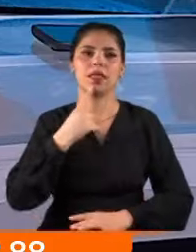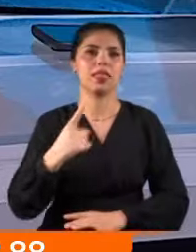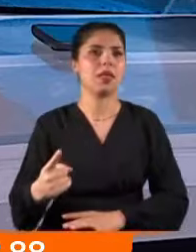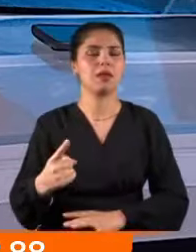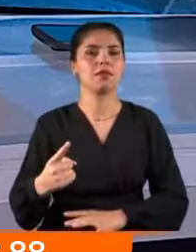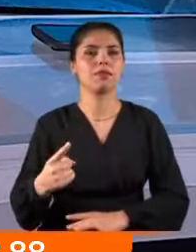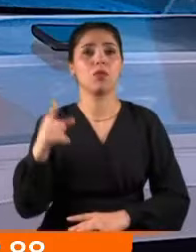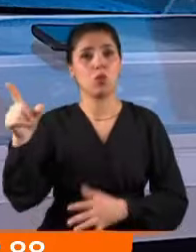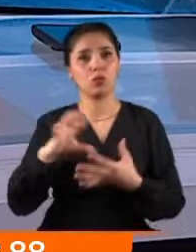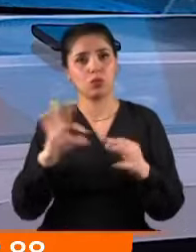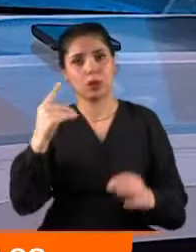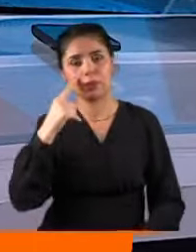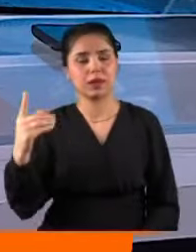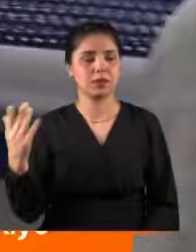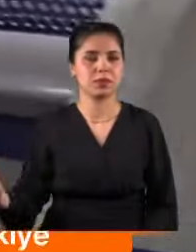İşte Akşener'in o sözleri.